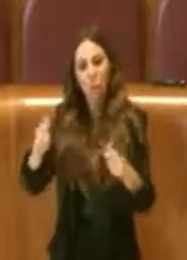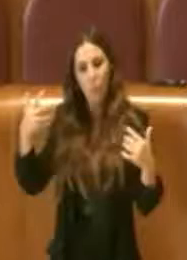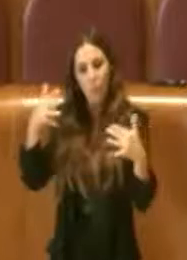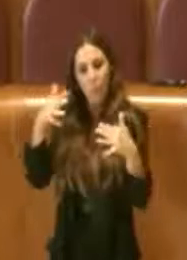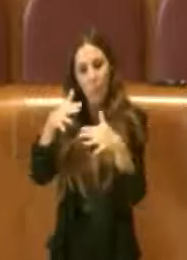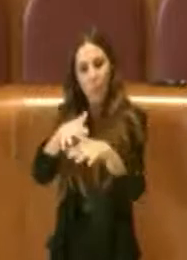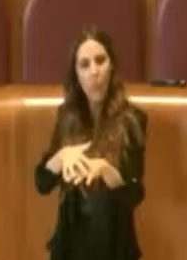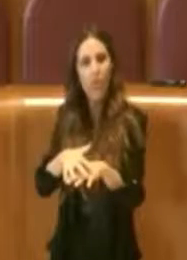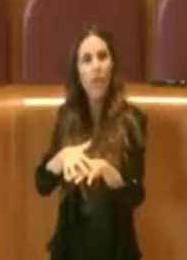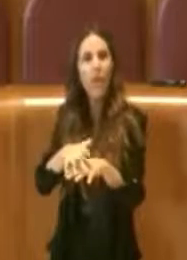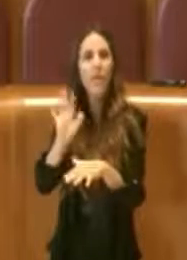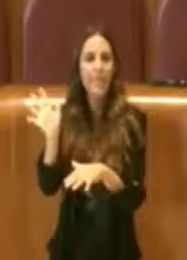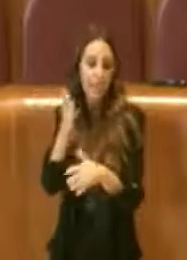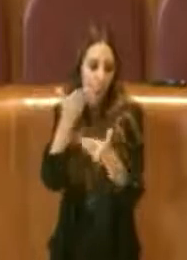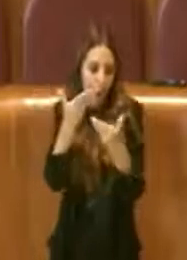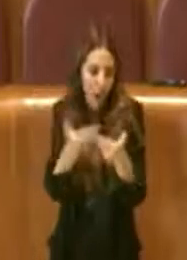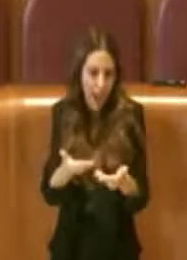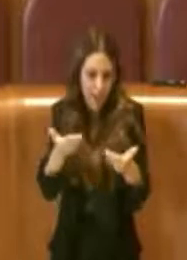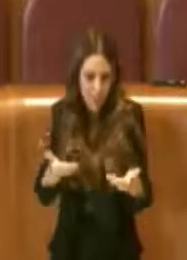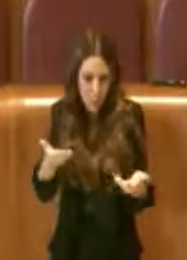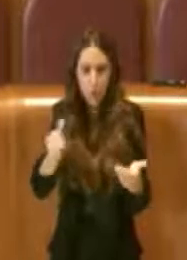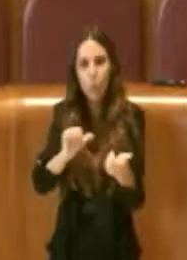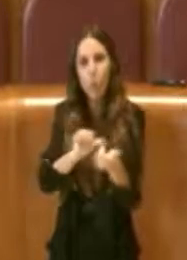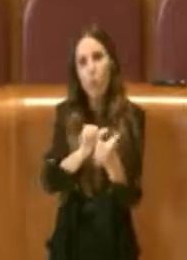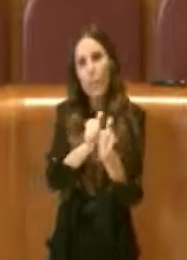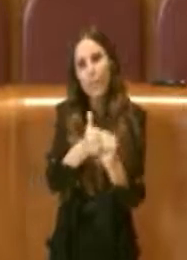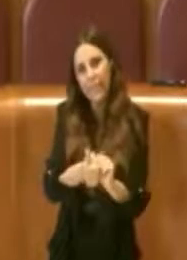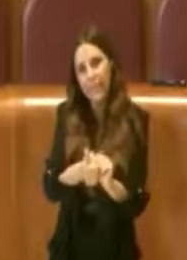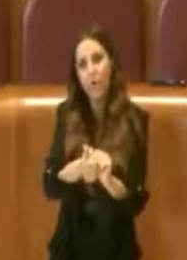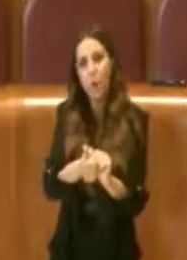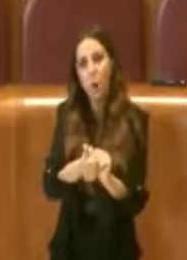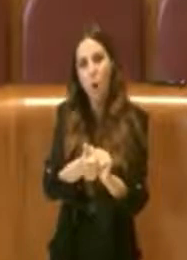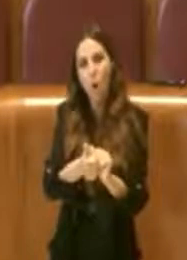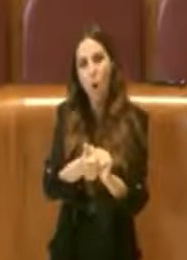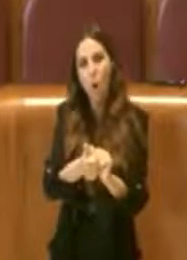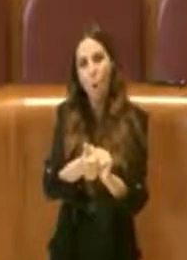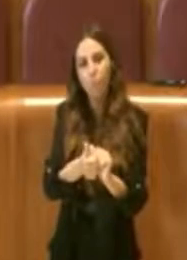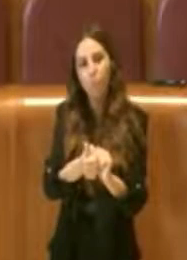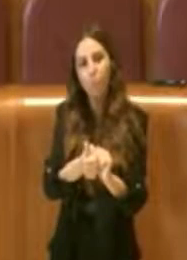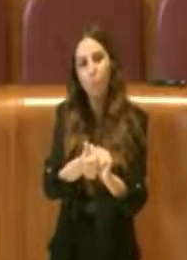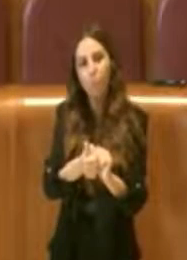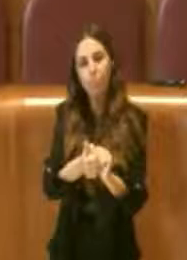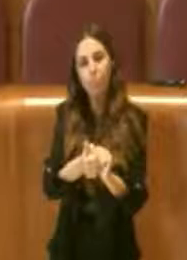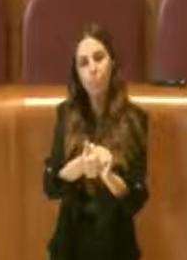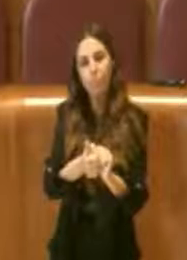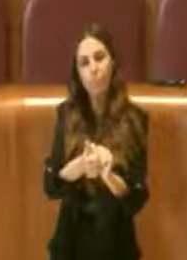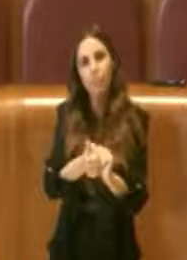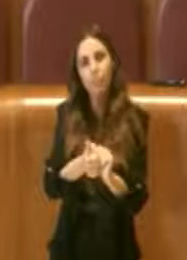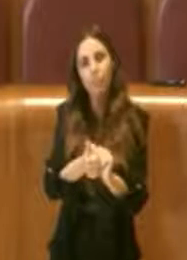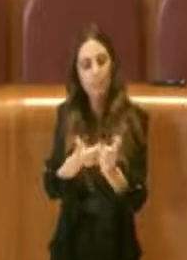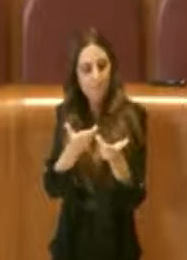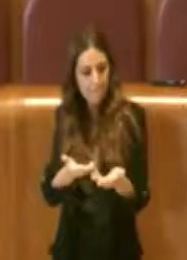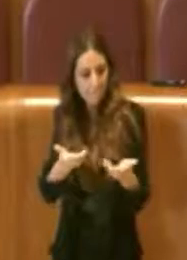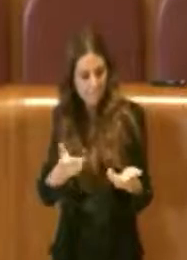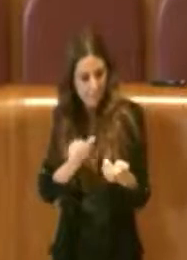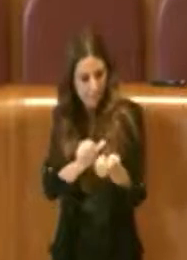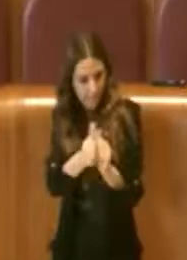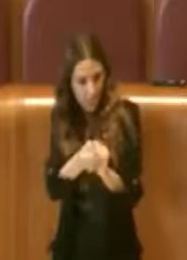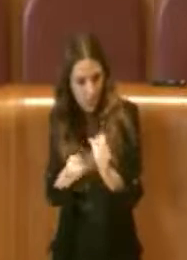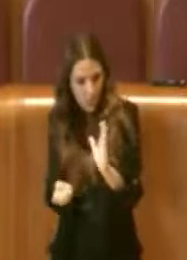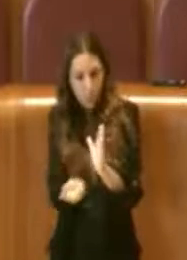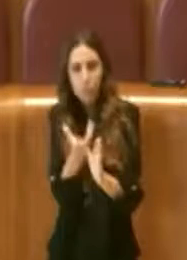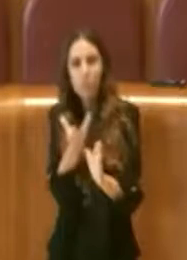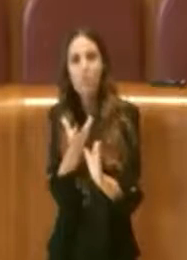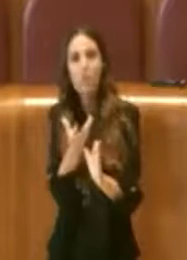essere un campo sportivo visto sorgere